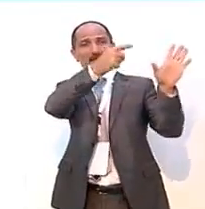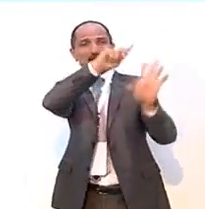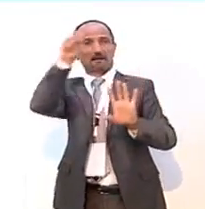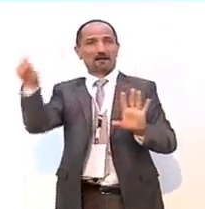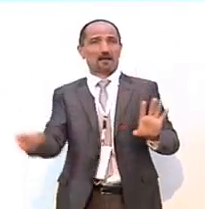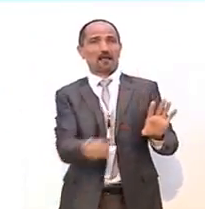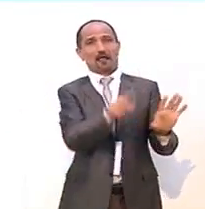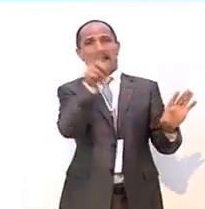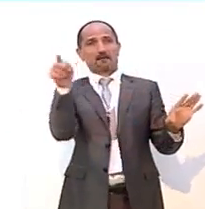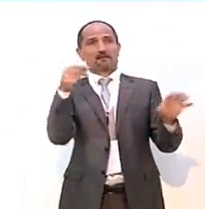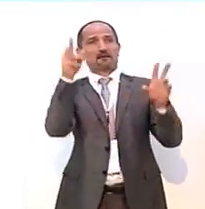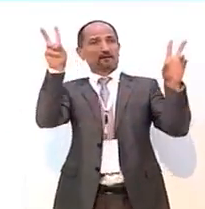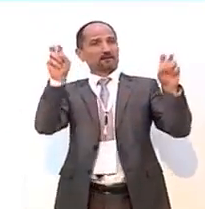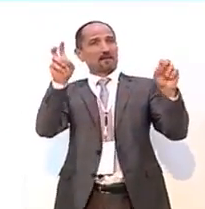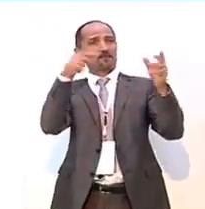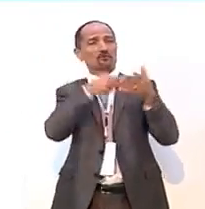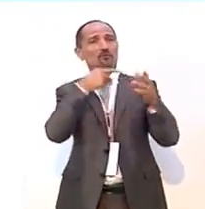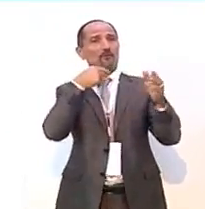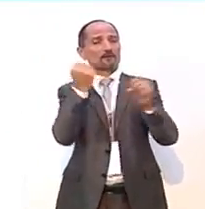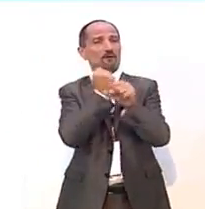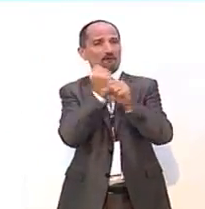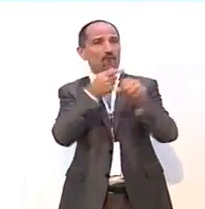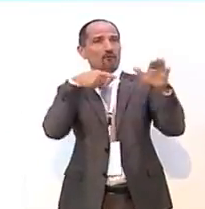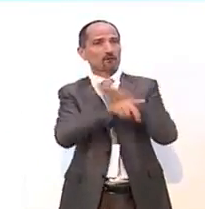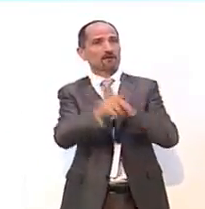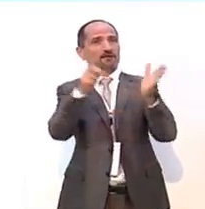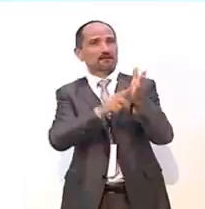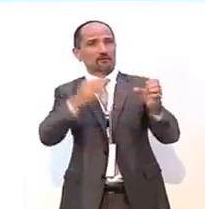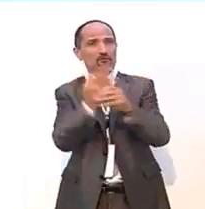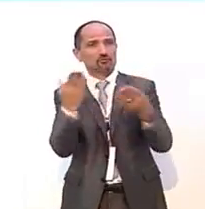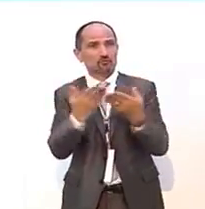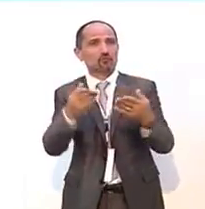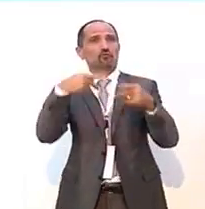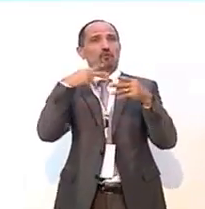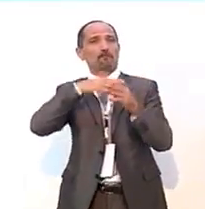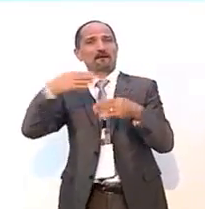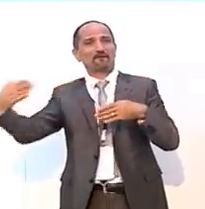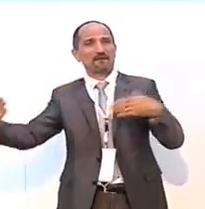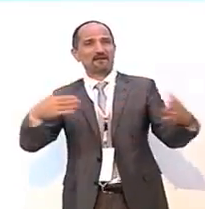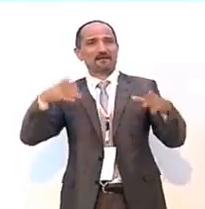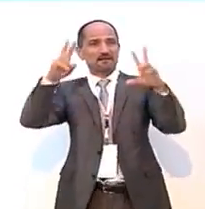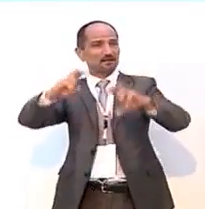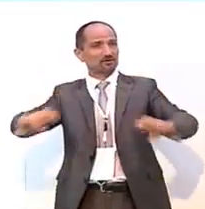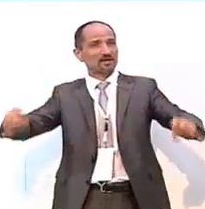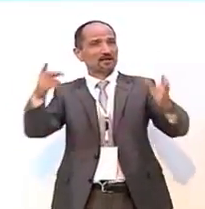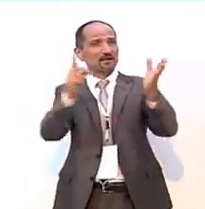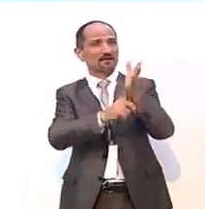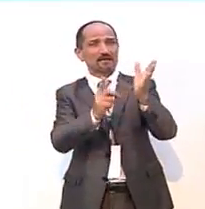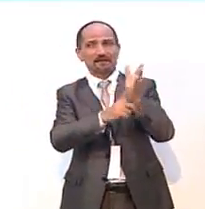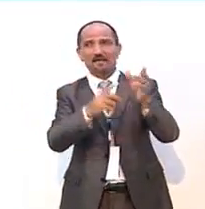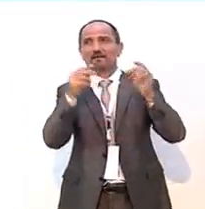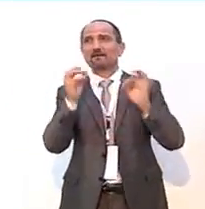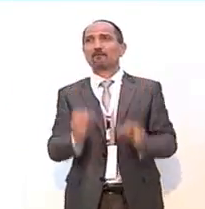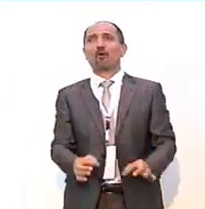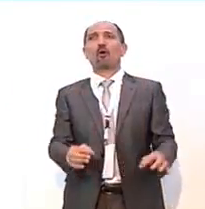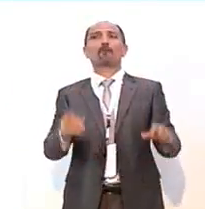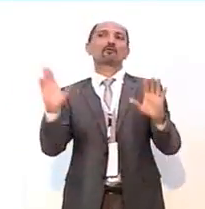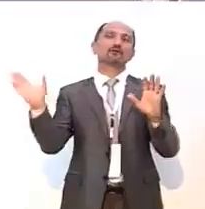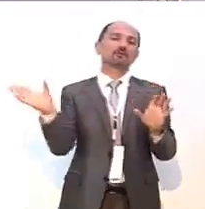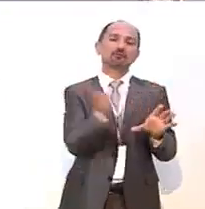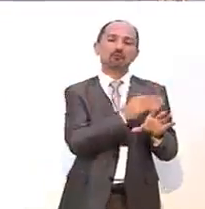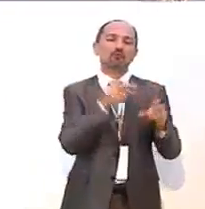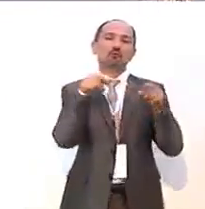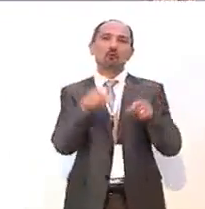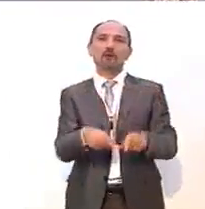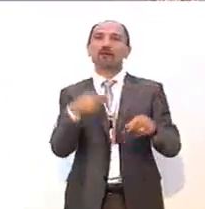quel documento noi parliamo di lavoro, di immigrazione, di diritto allo studio, di periferie, di ricerca, di diritti, di tutto quello